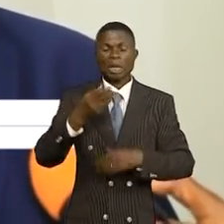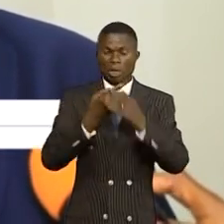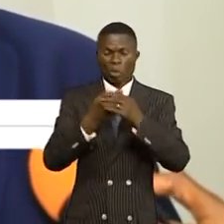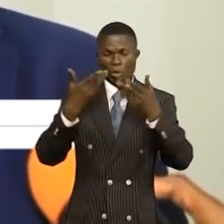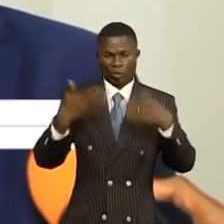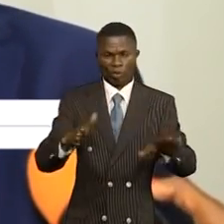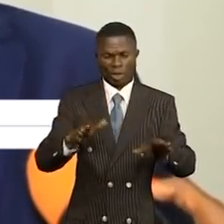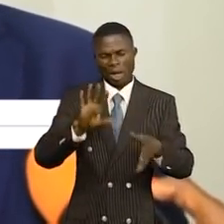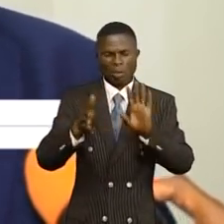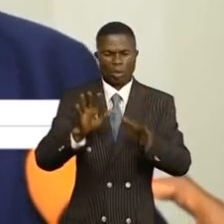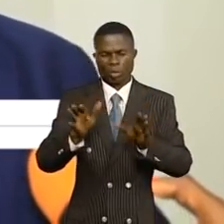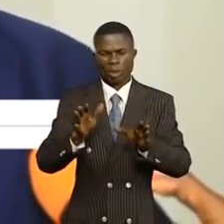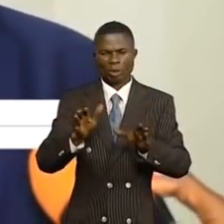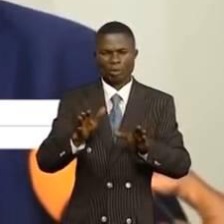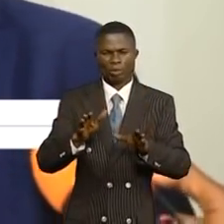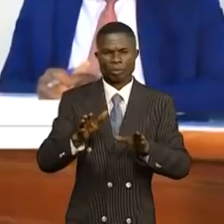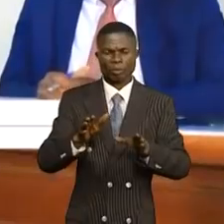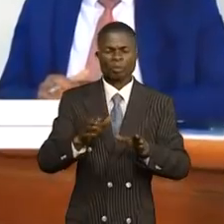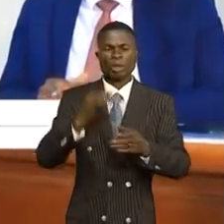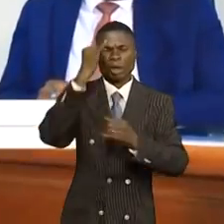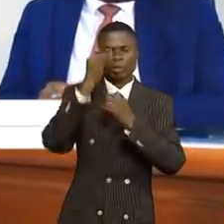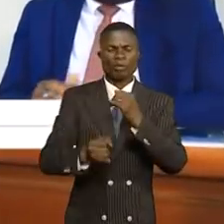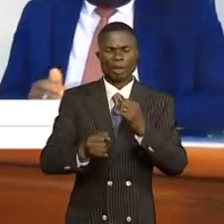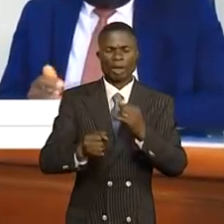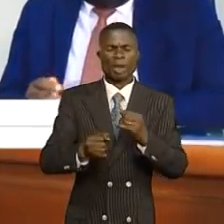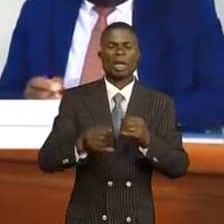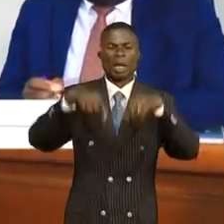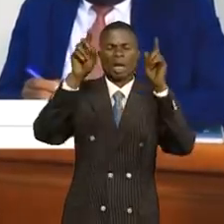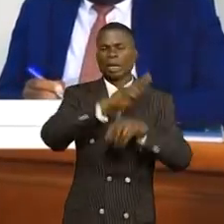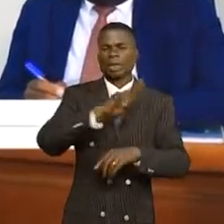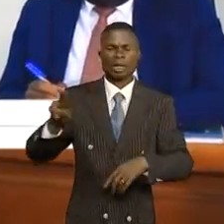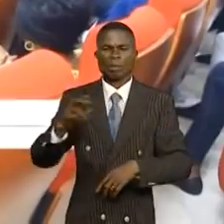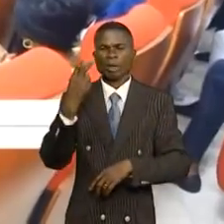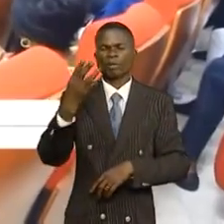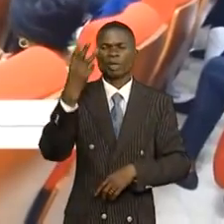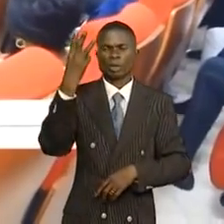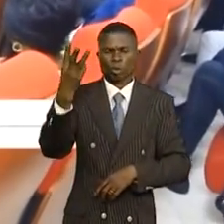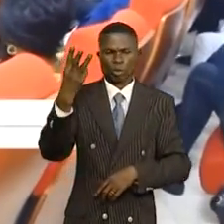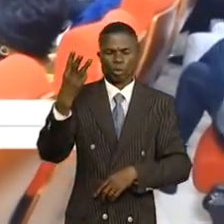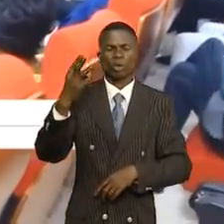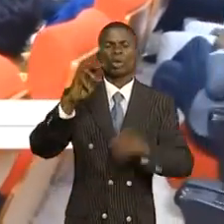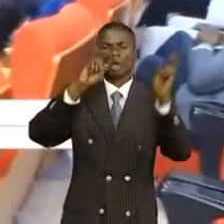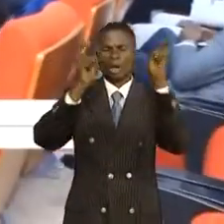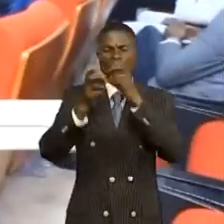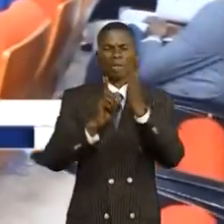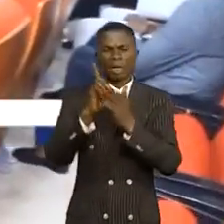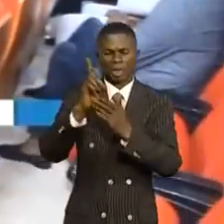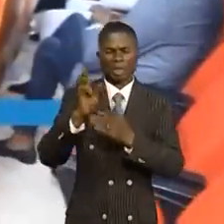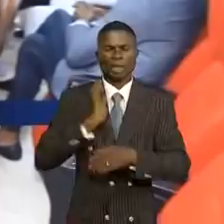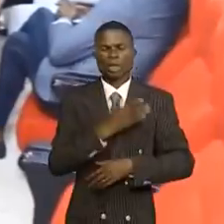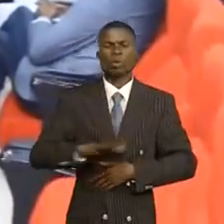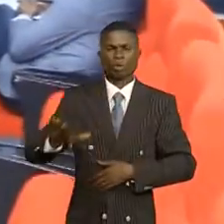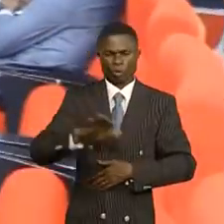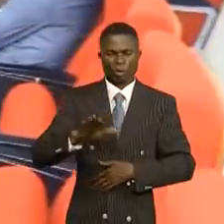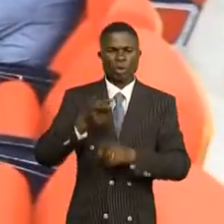cet ouvrage au plus tard, mi-2023. Noté, avec les BSECO, la modernisation et le développement de la RDC